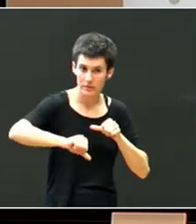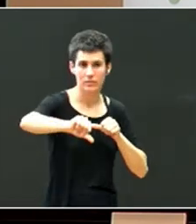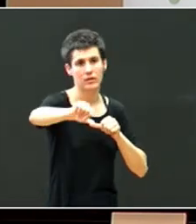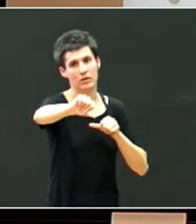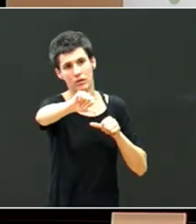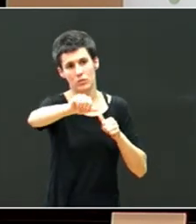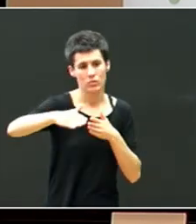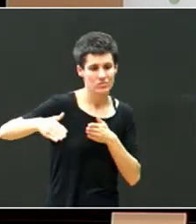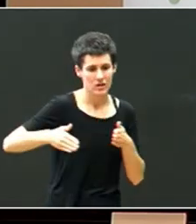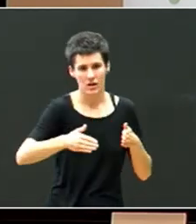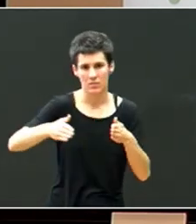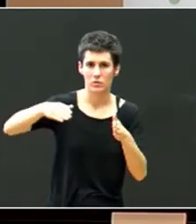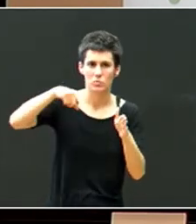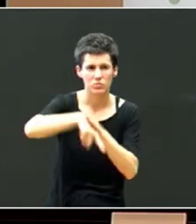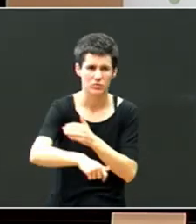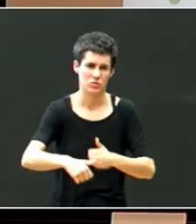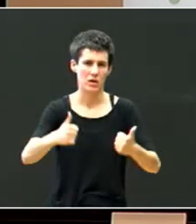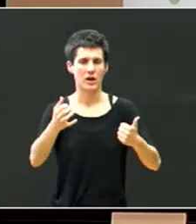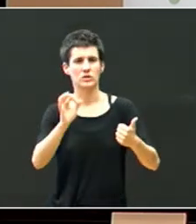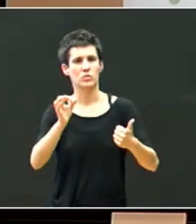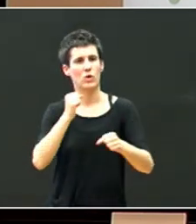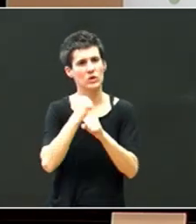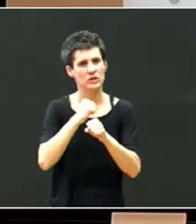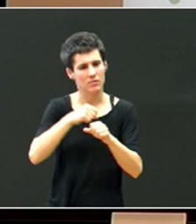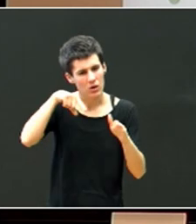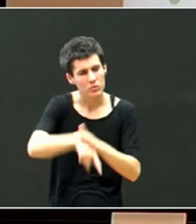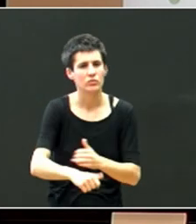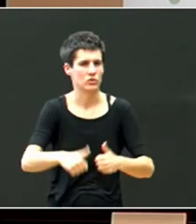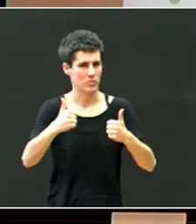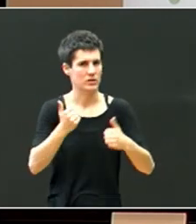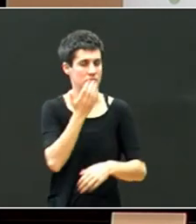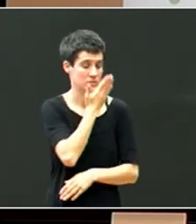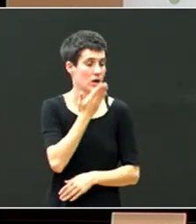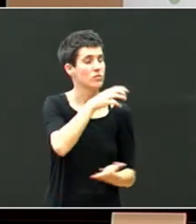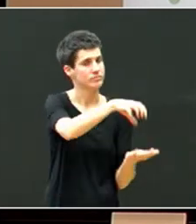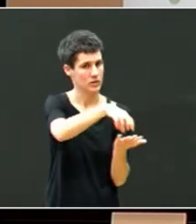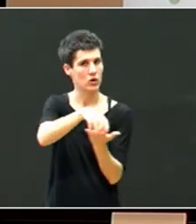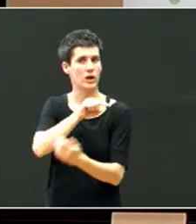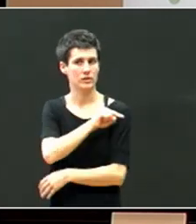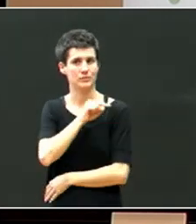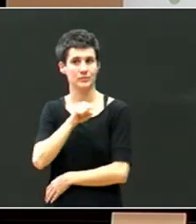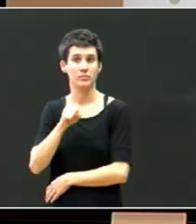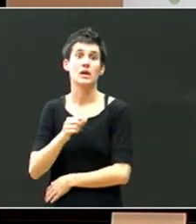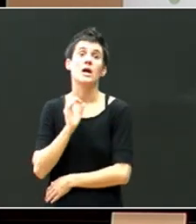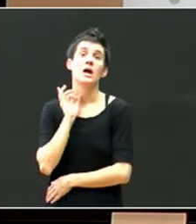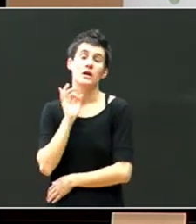sakonagoagoak, edo indartuagoak, egin beharko dugu zela eskoletan. Egisa da eskolaskok, daukazu esperientzia